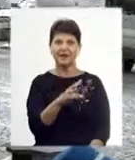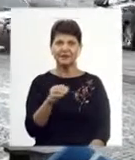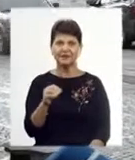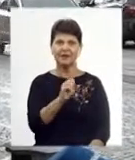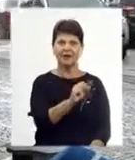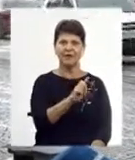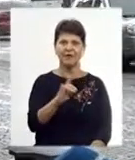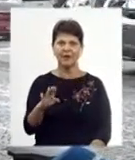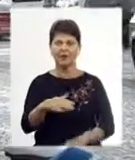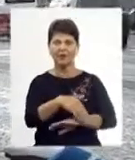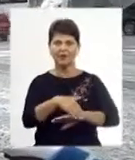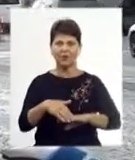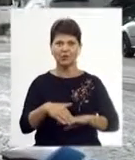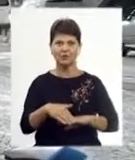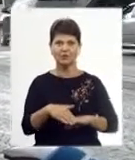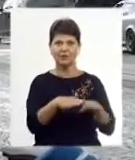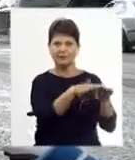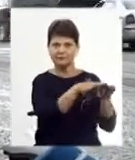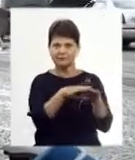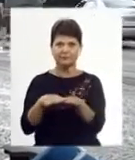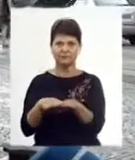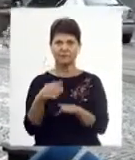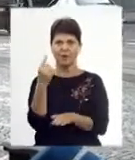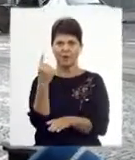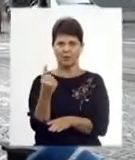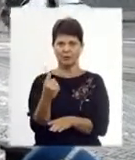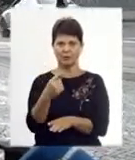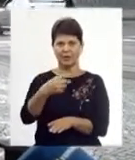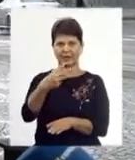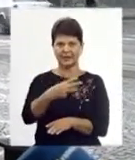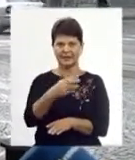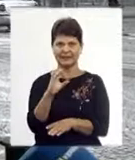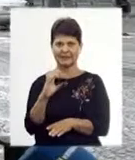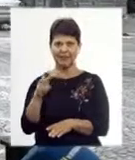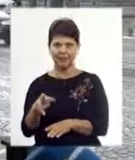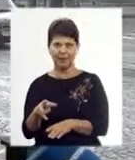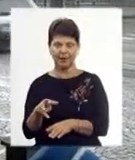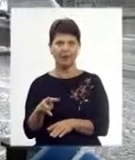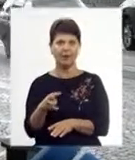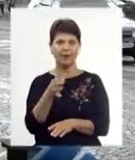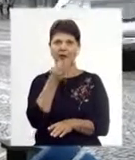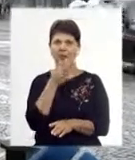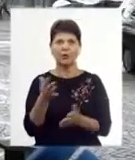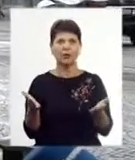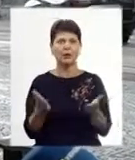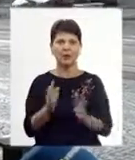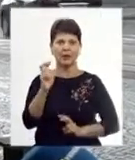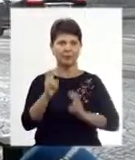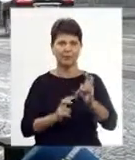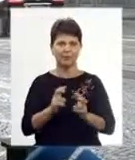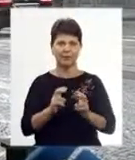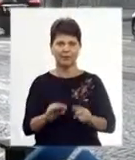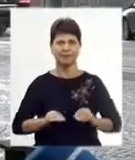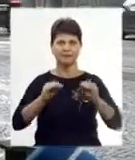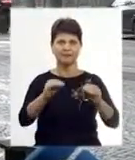вулиці вирівнюються в один рівень, це 30 сантиметрів. Будь-який підприємець, який влаштовує свою вивіску,